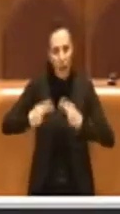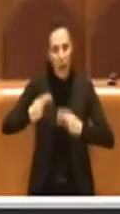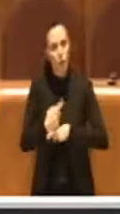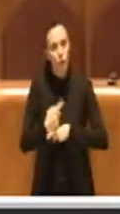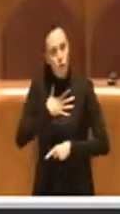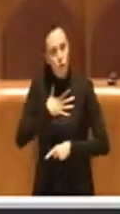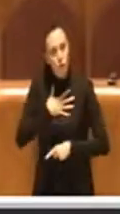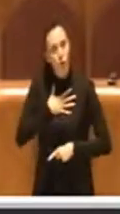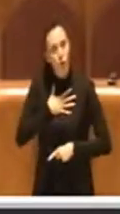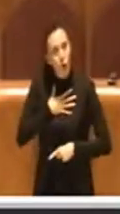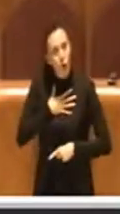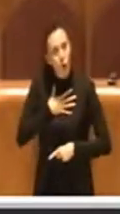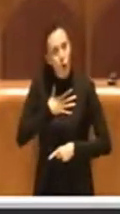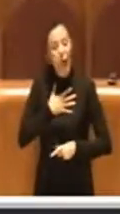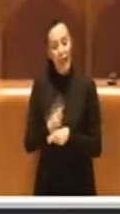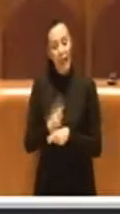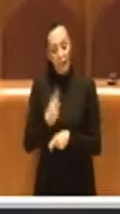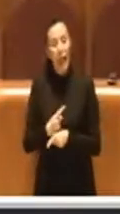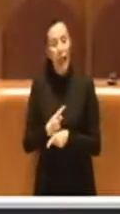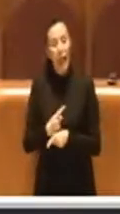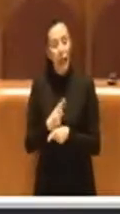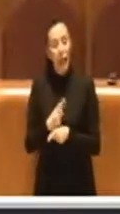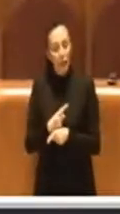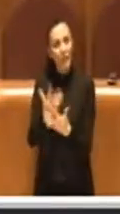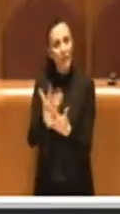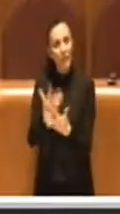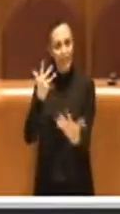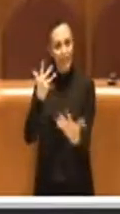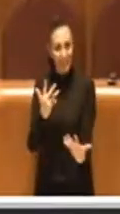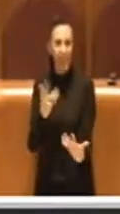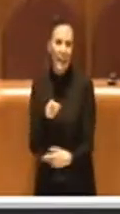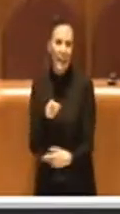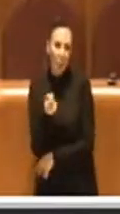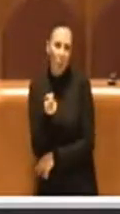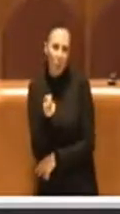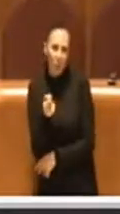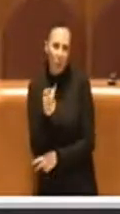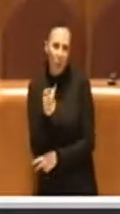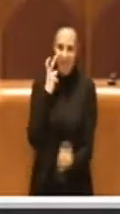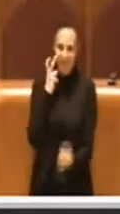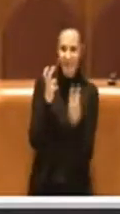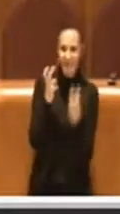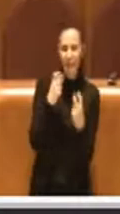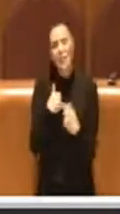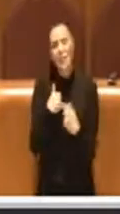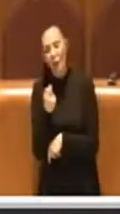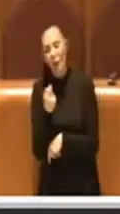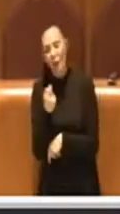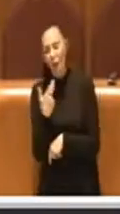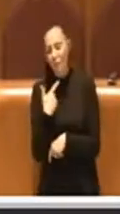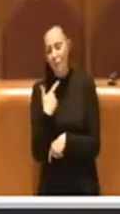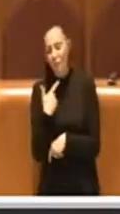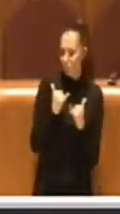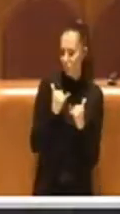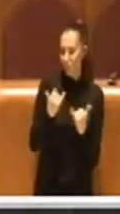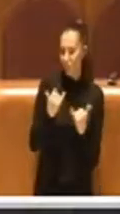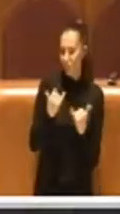fare una costatazione. Ecco, è una cosa poco simpatica, però mi sono divertita un po' a guardare i numeri,